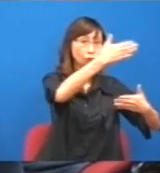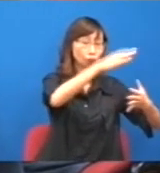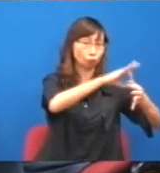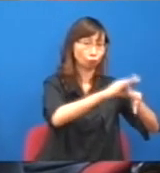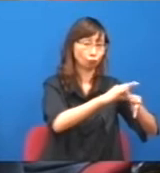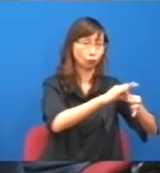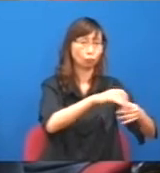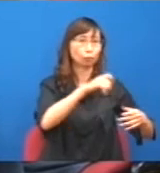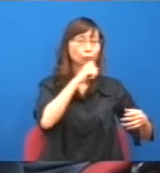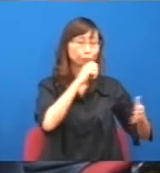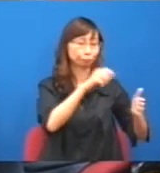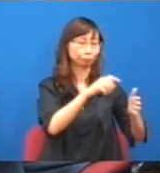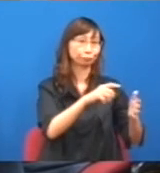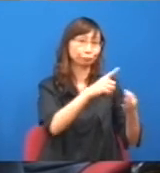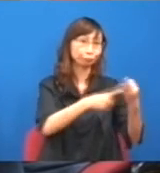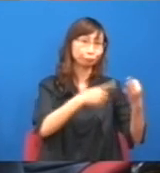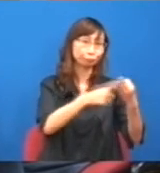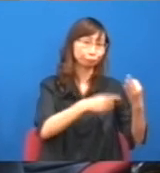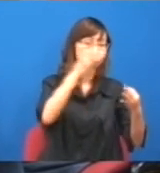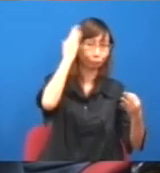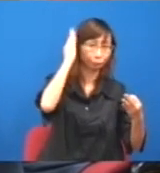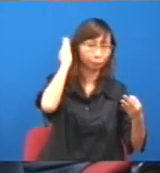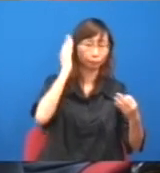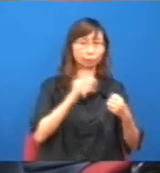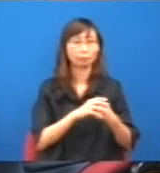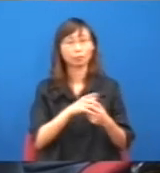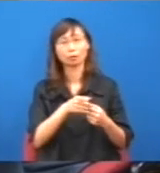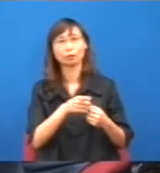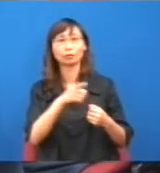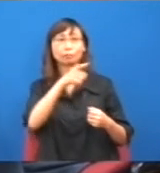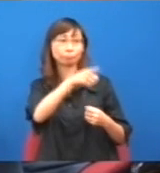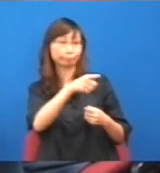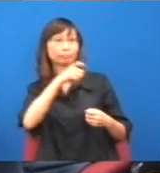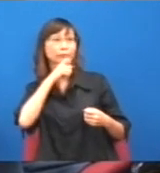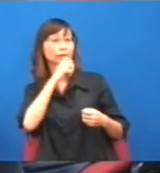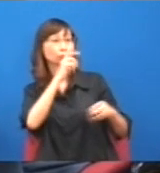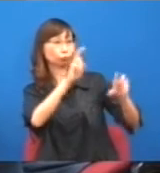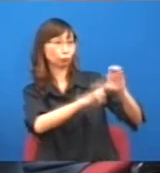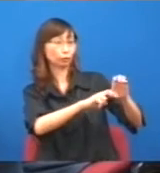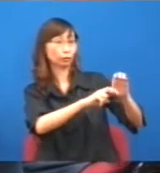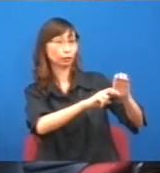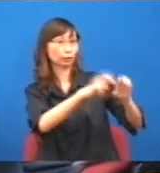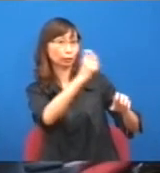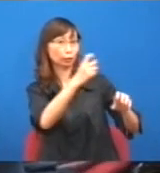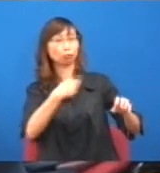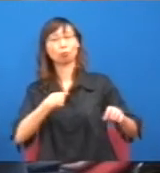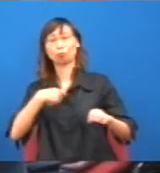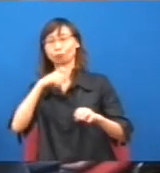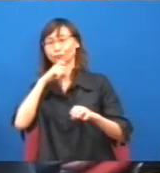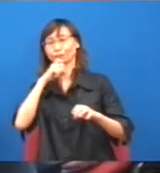一定有鄭家純粉,就要你有西狗,我有東狗,總之鬥狗,